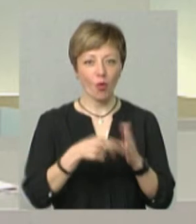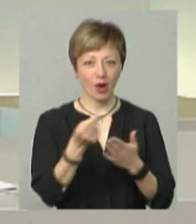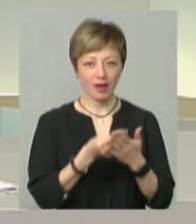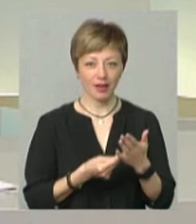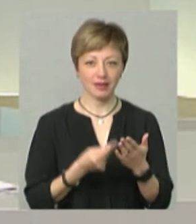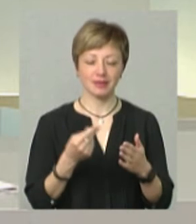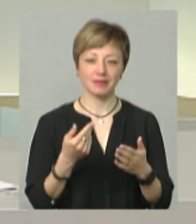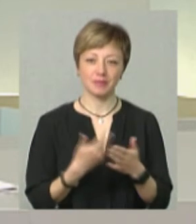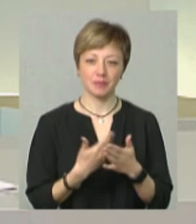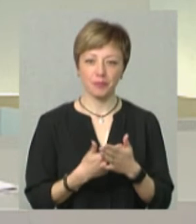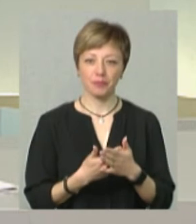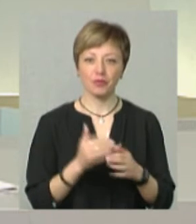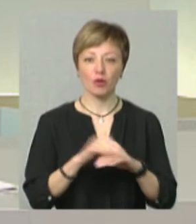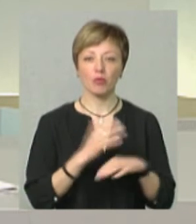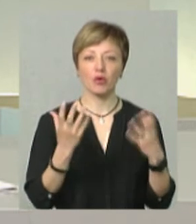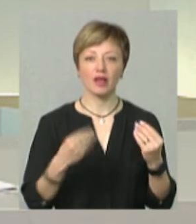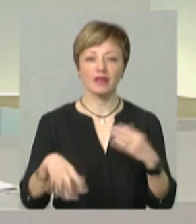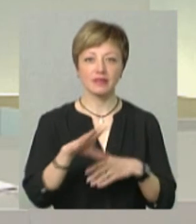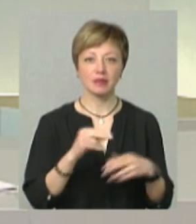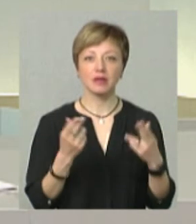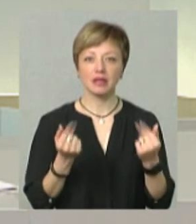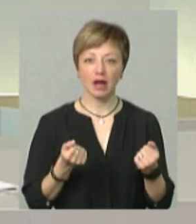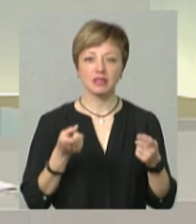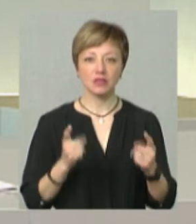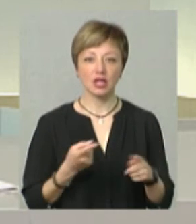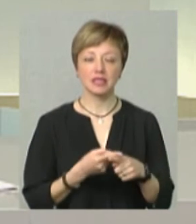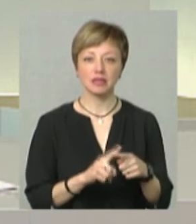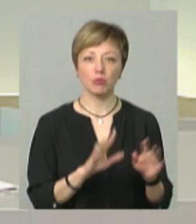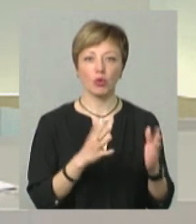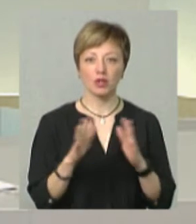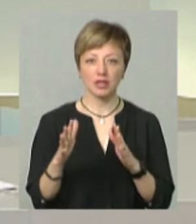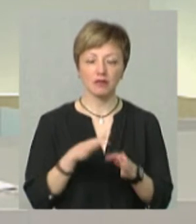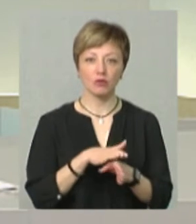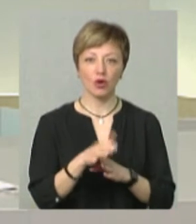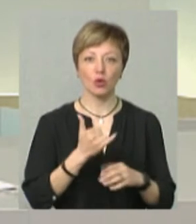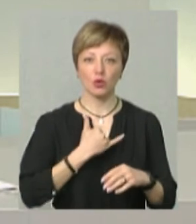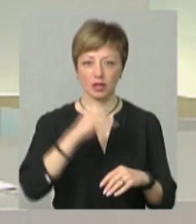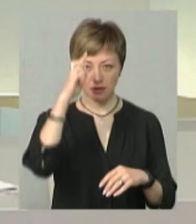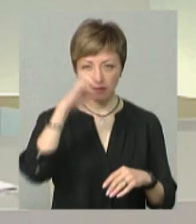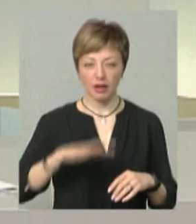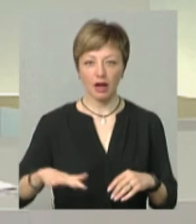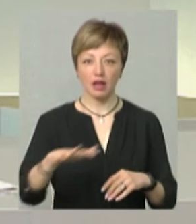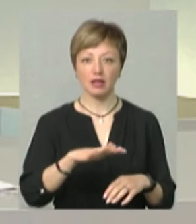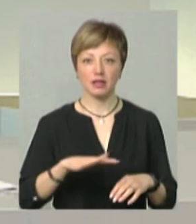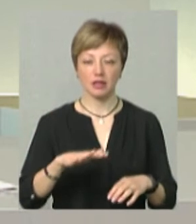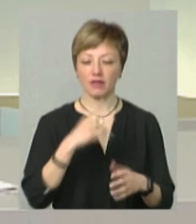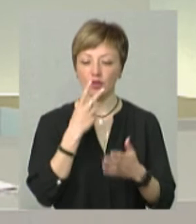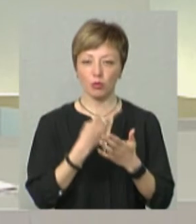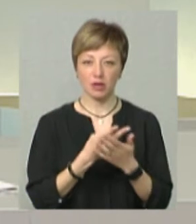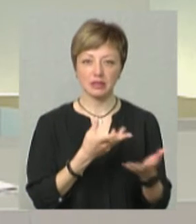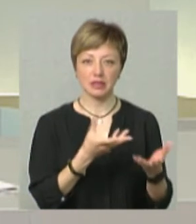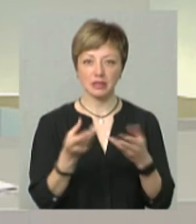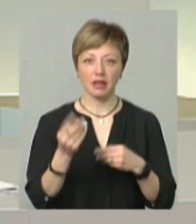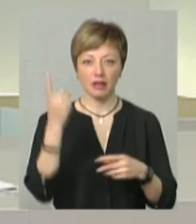Доброго дня всім. Так, звичайно, ці події, які відбуваються в нас в країні, вони досить відобразилися